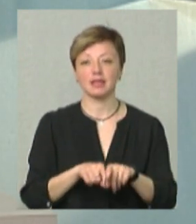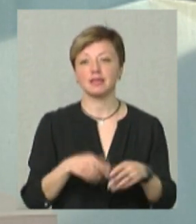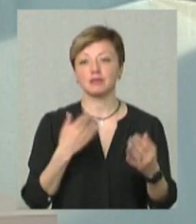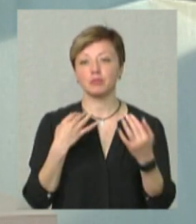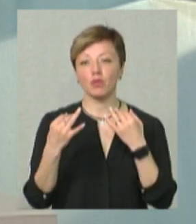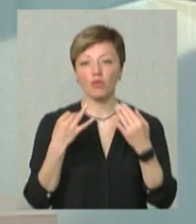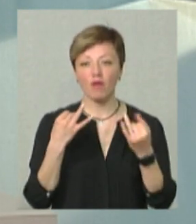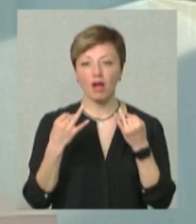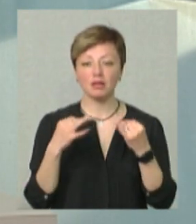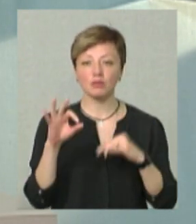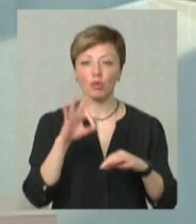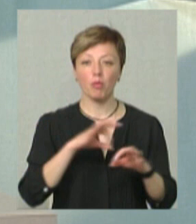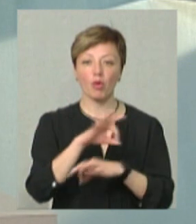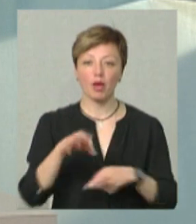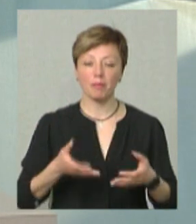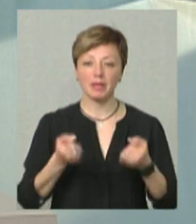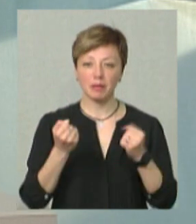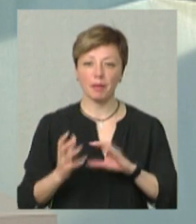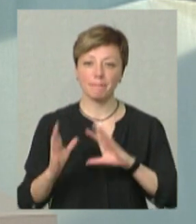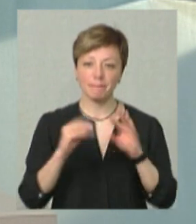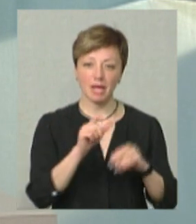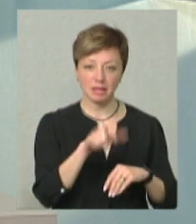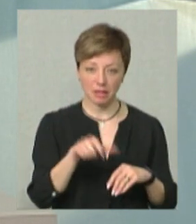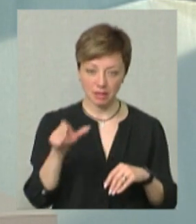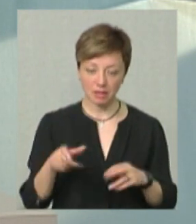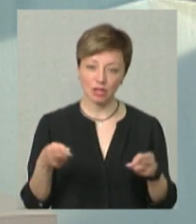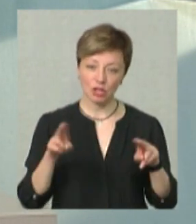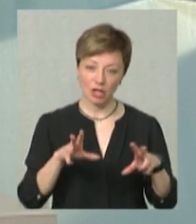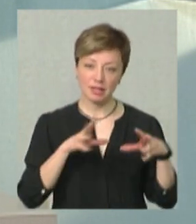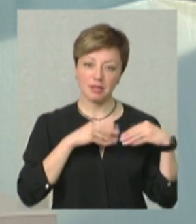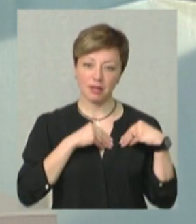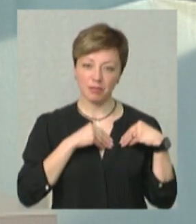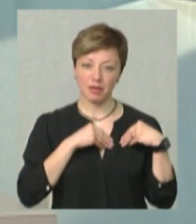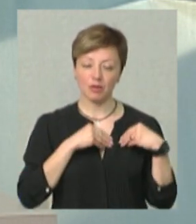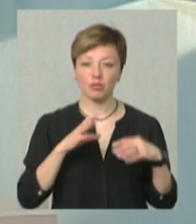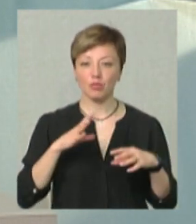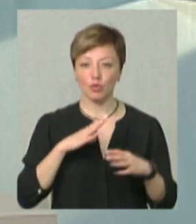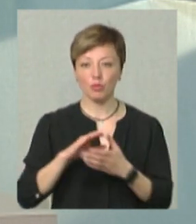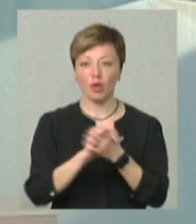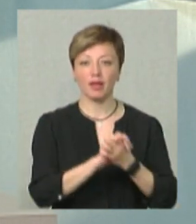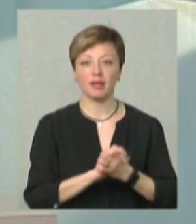спілкувалися про проєкт для підтримки переселенців. Залишайтесь Суспільним та будьмо єдині.